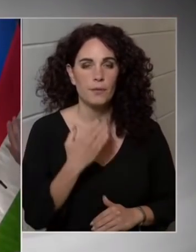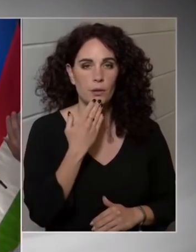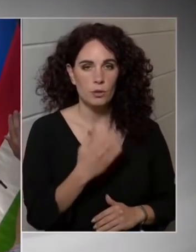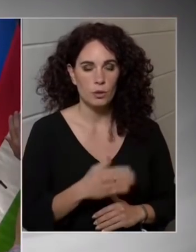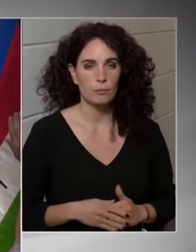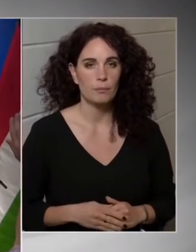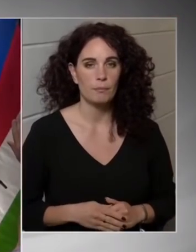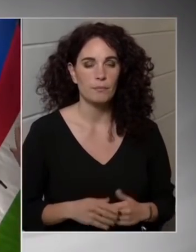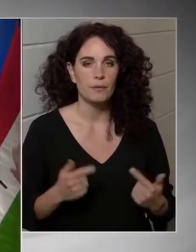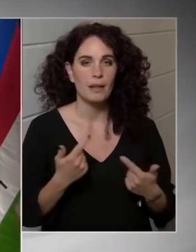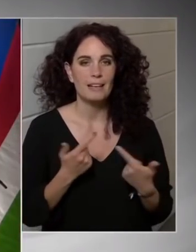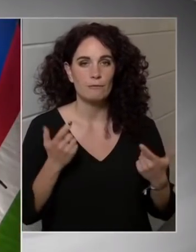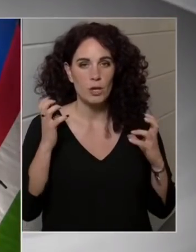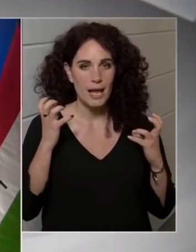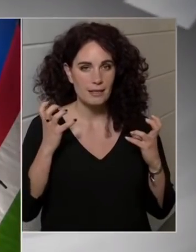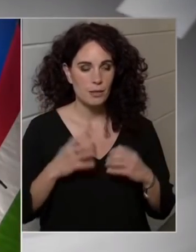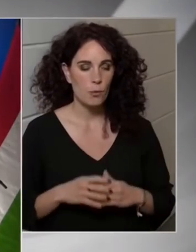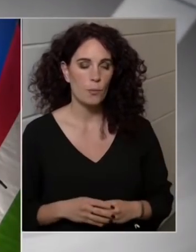Inforádió.